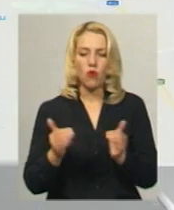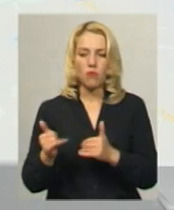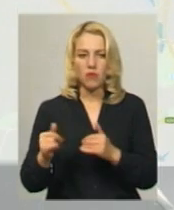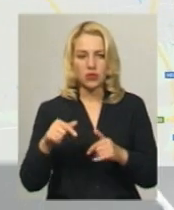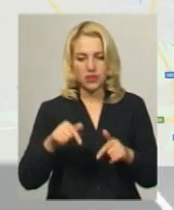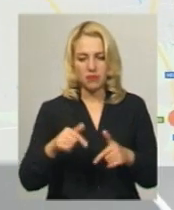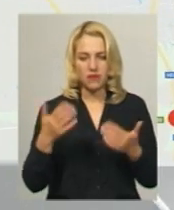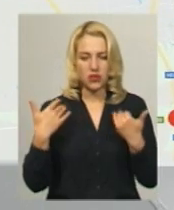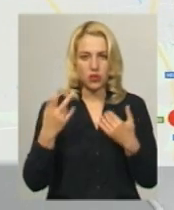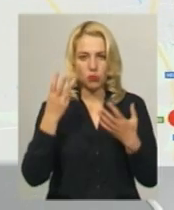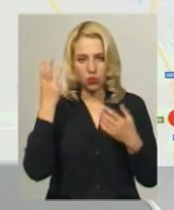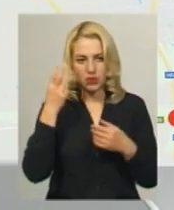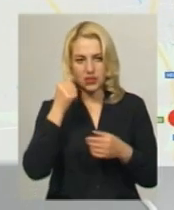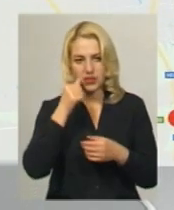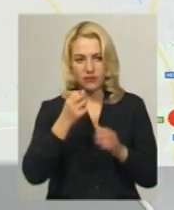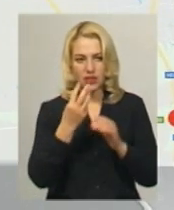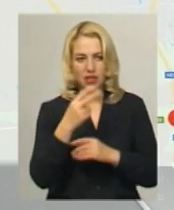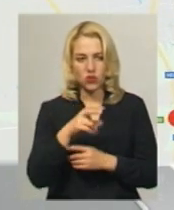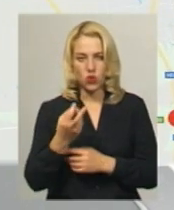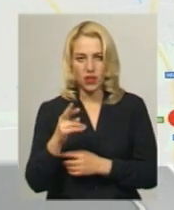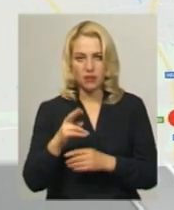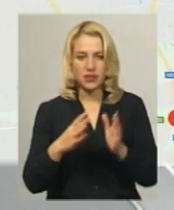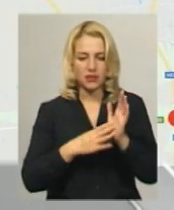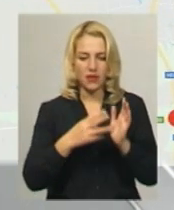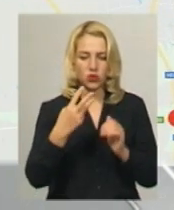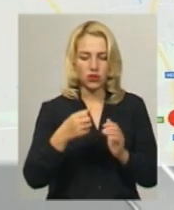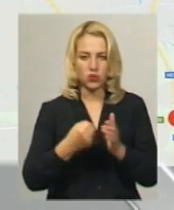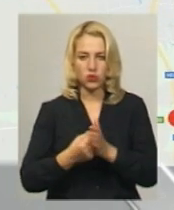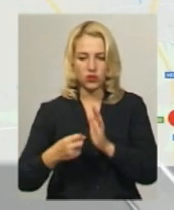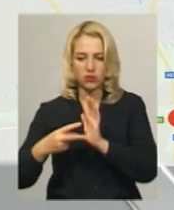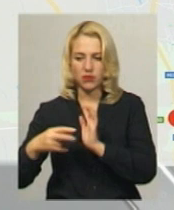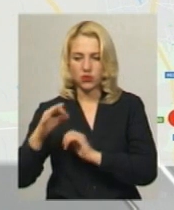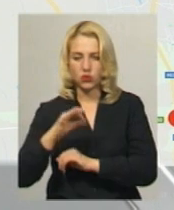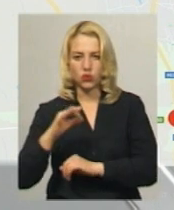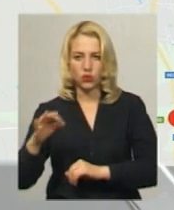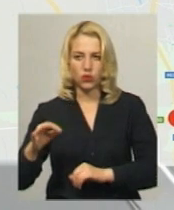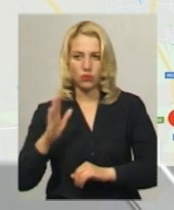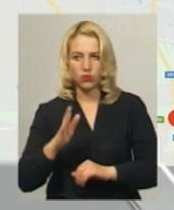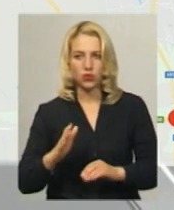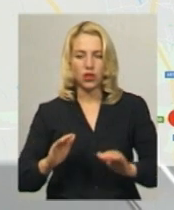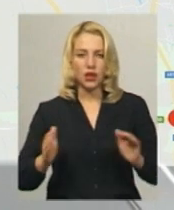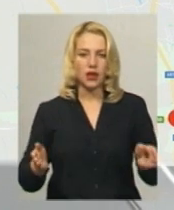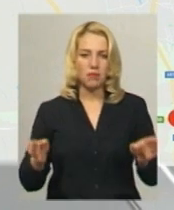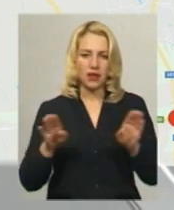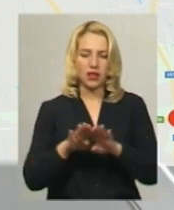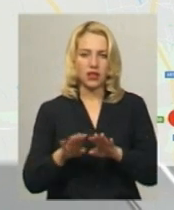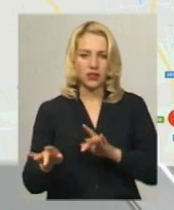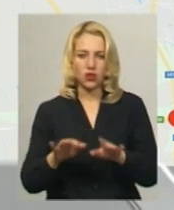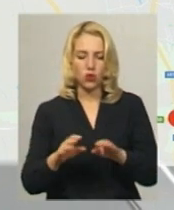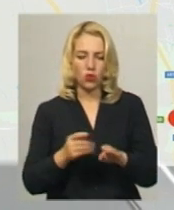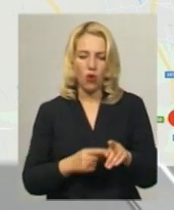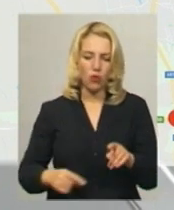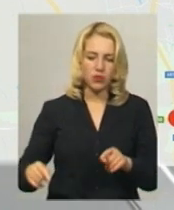Хмельницькому. Завтра, 13 липня, з 9.30 до 17.00 перекриють рух на об'їзній дорозі від